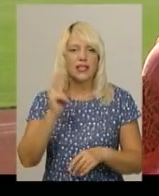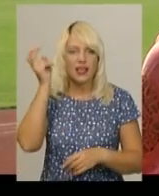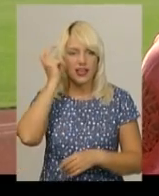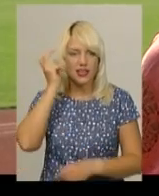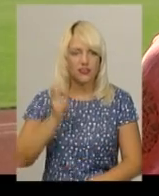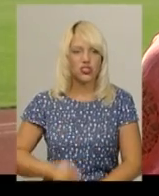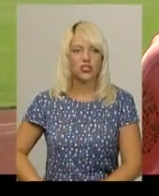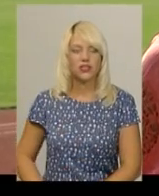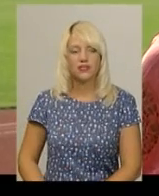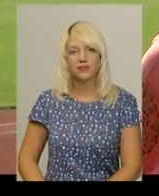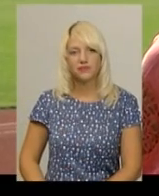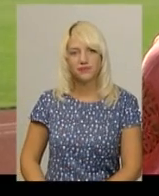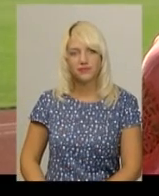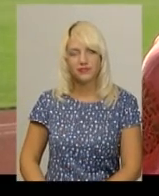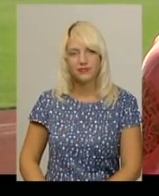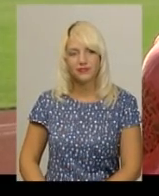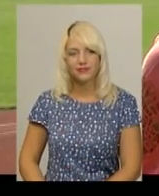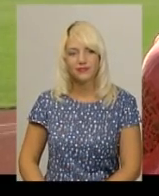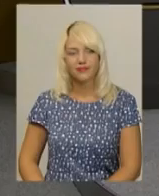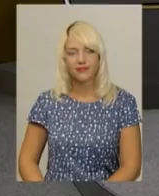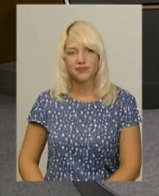Цегульник, новини «Поділля Центр».